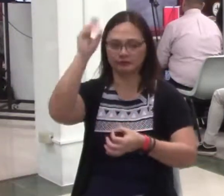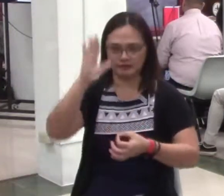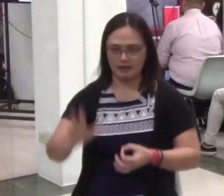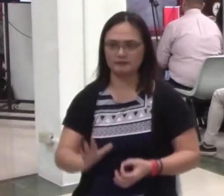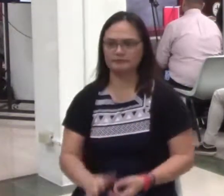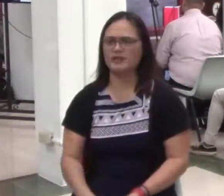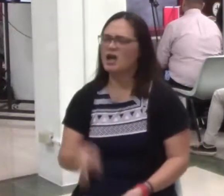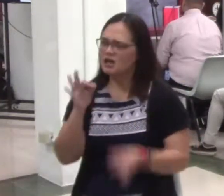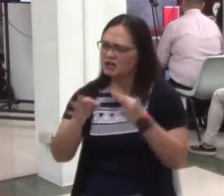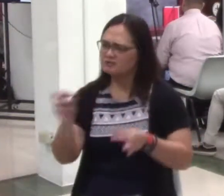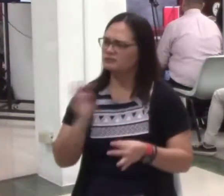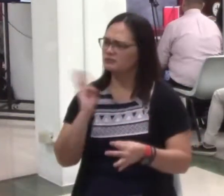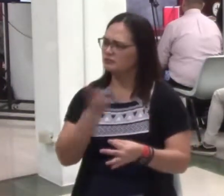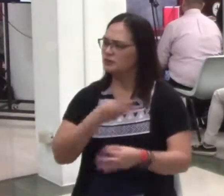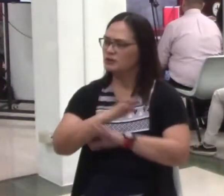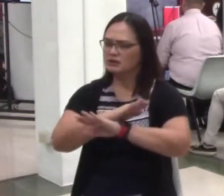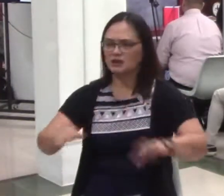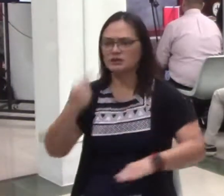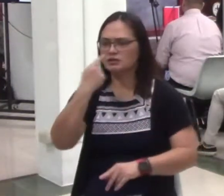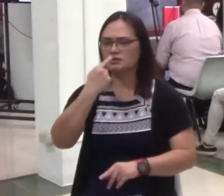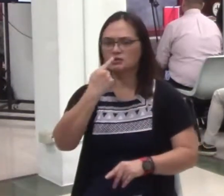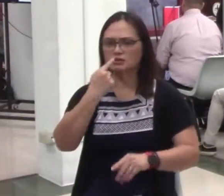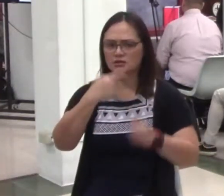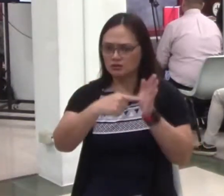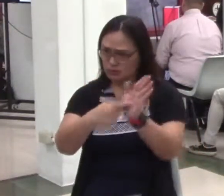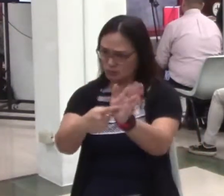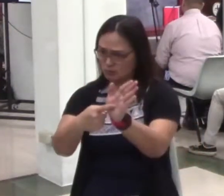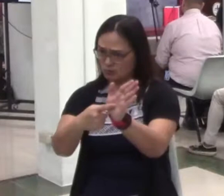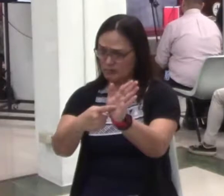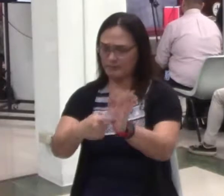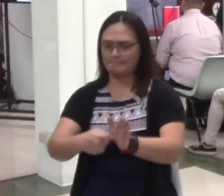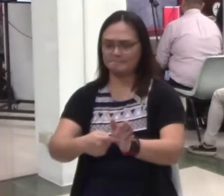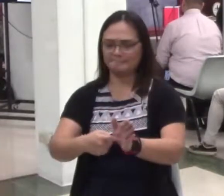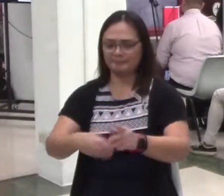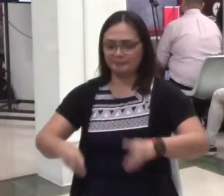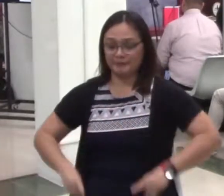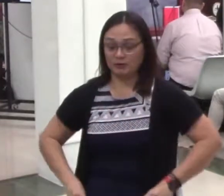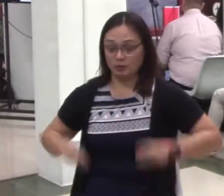and He only can give glory,